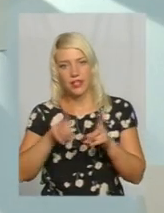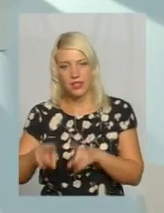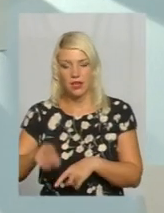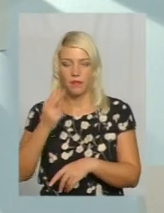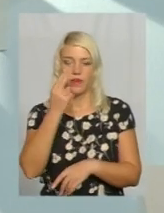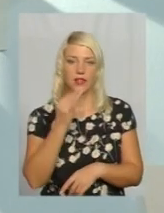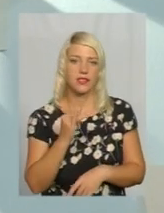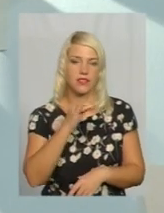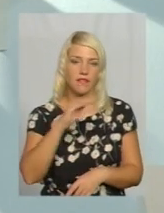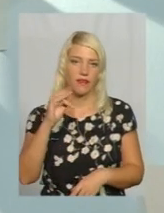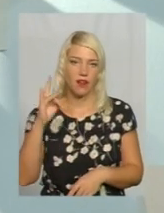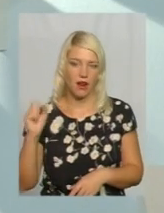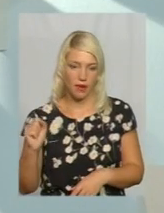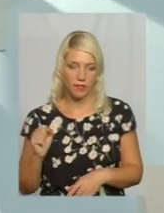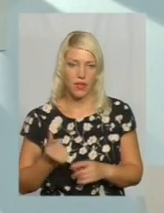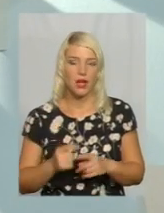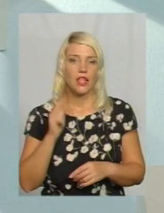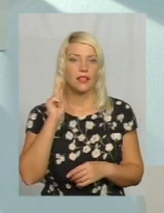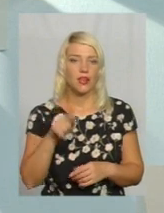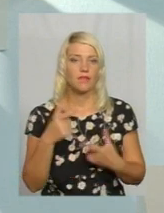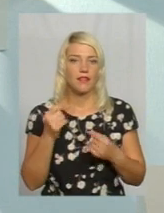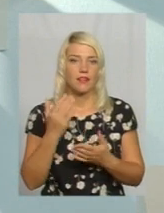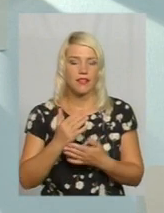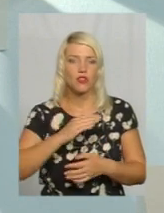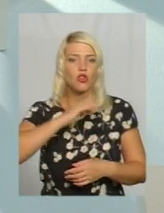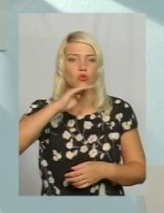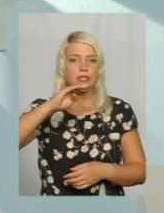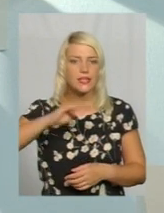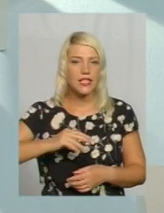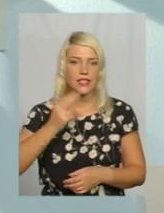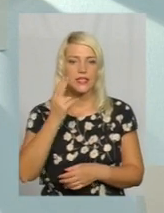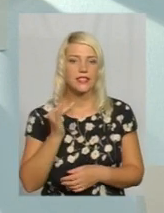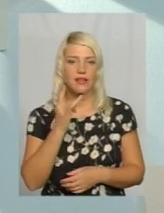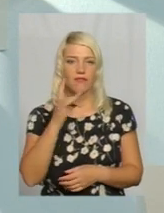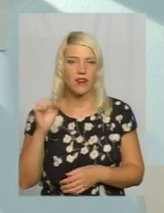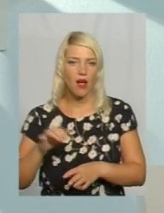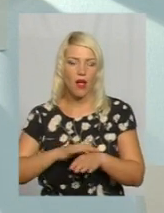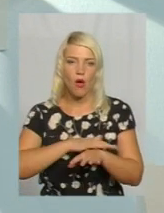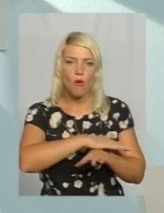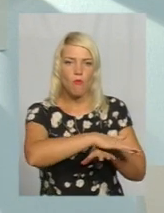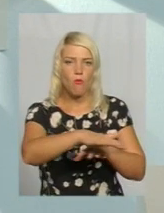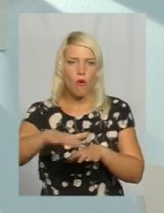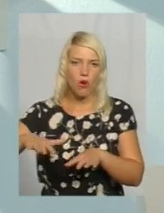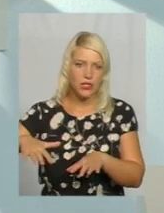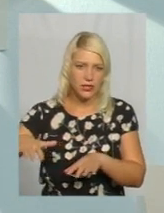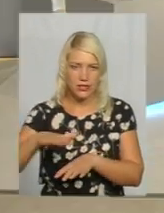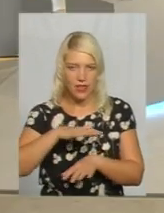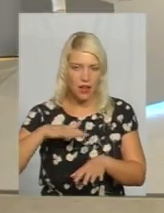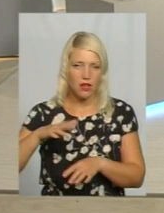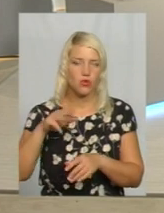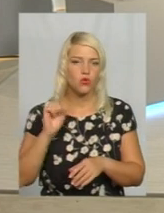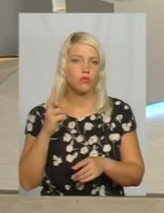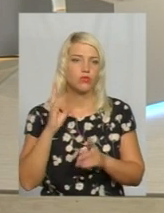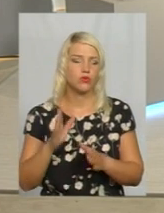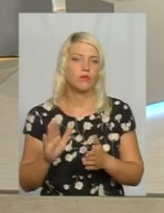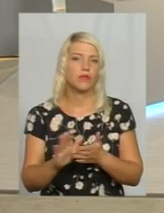населених пунктах, де є достатнє цифрове покриття, всі мешканці будуть приймати 32 програми і вони будуть приймати